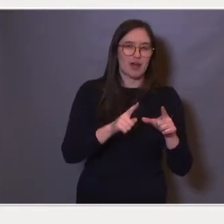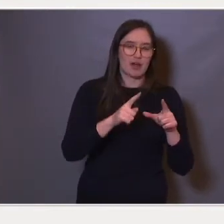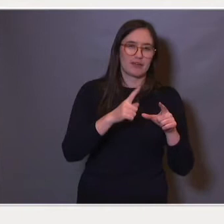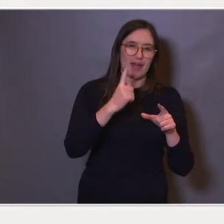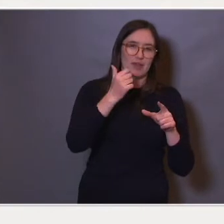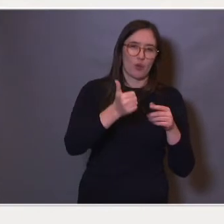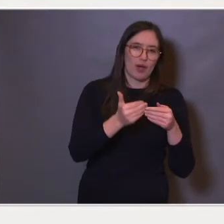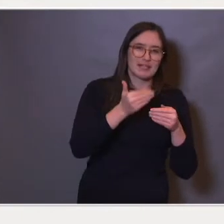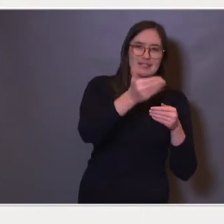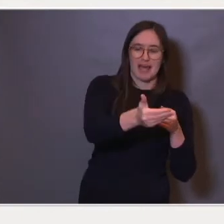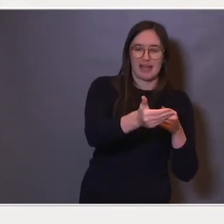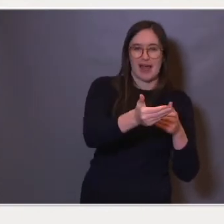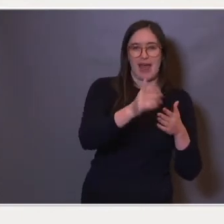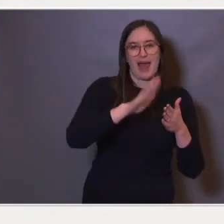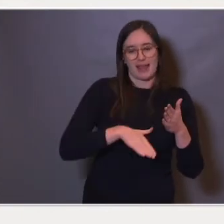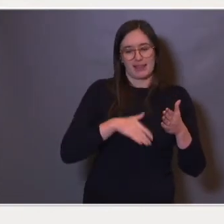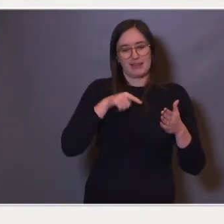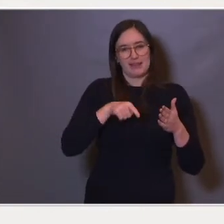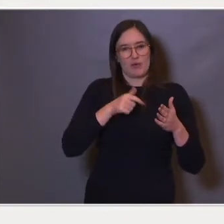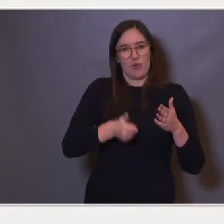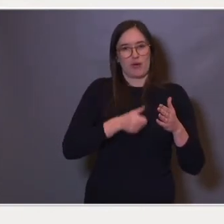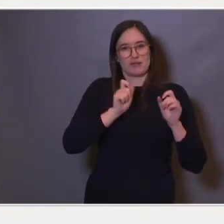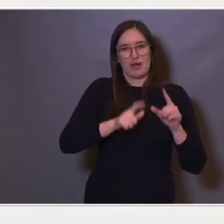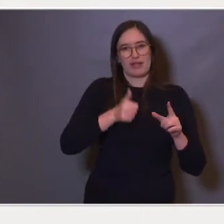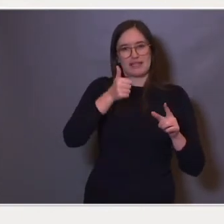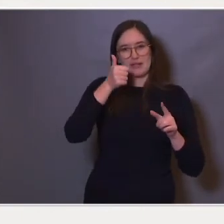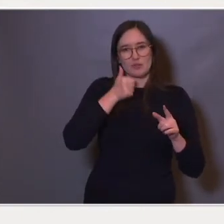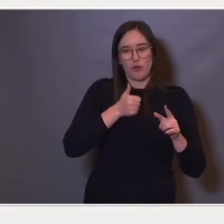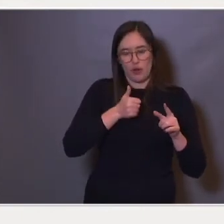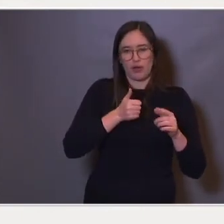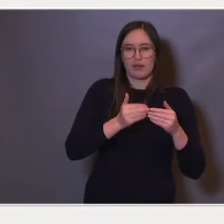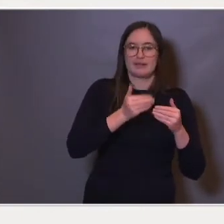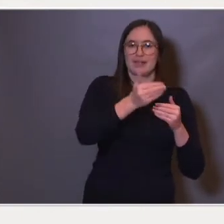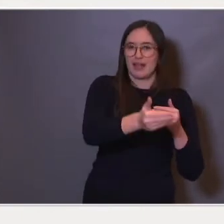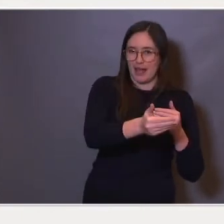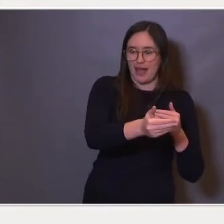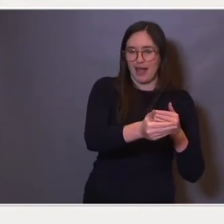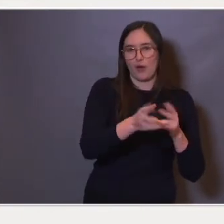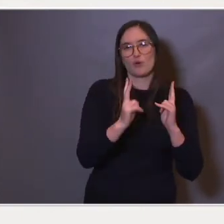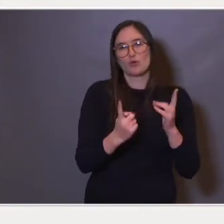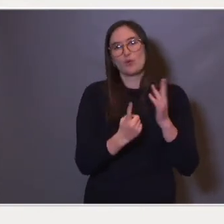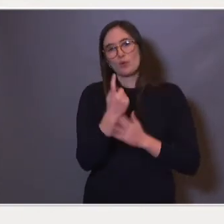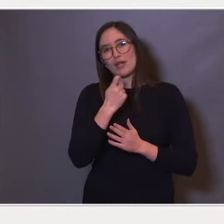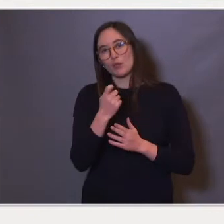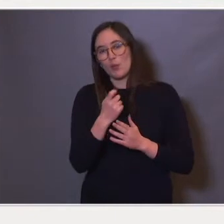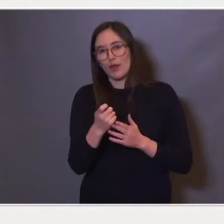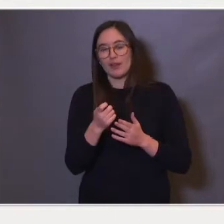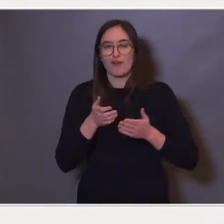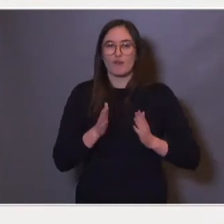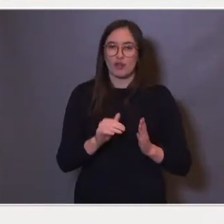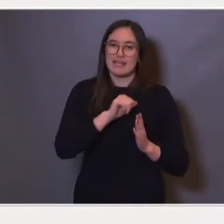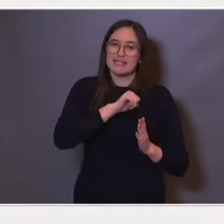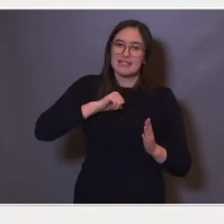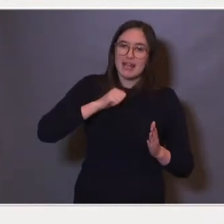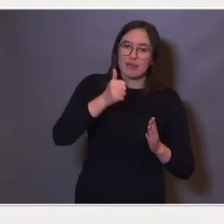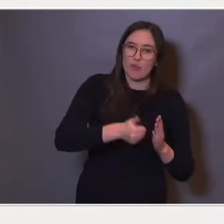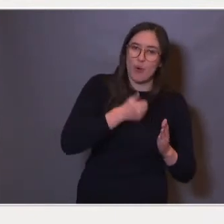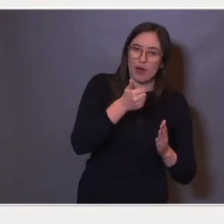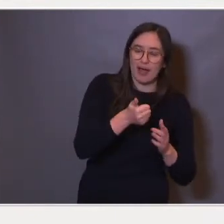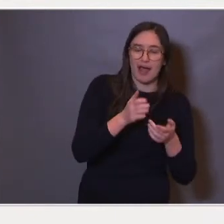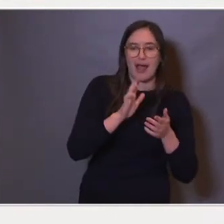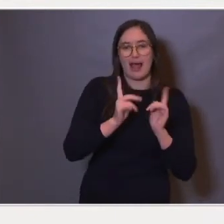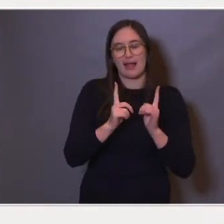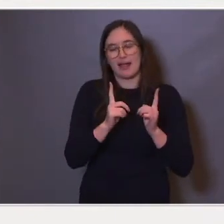at de fyller seks, og at det vil være noe flere av de som er født sent på året enn de som er født tidlig på året som